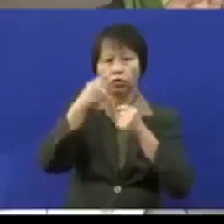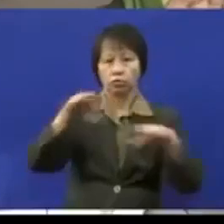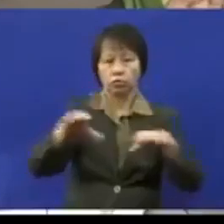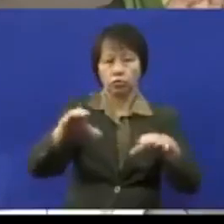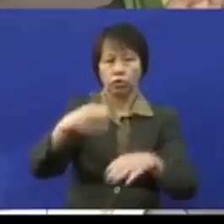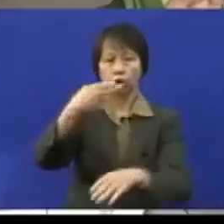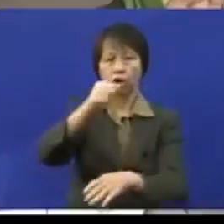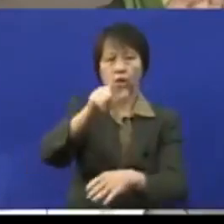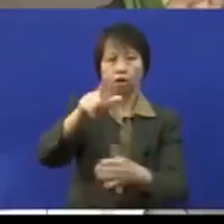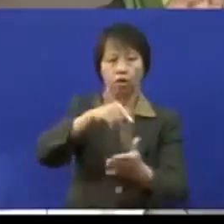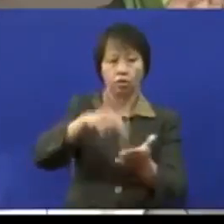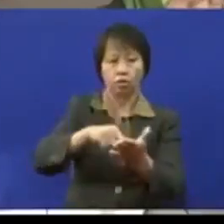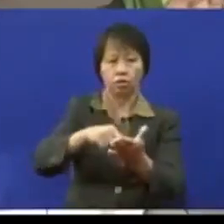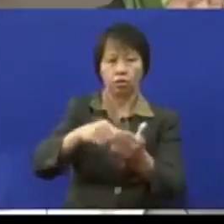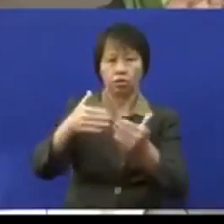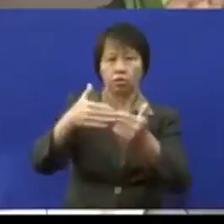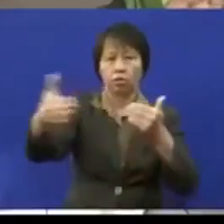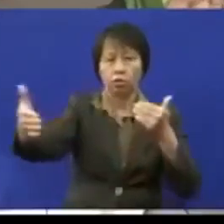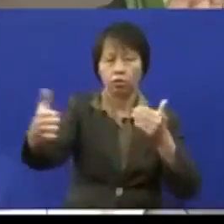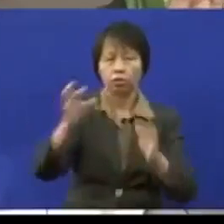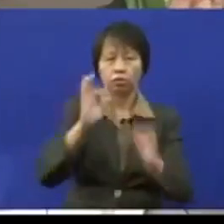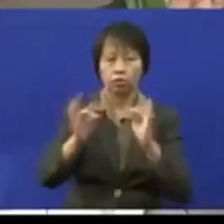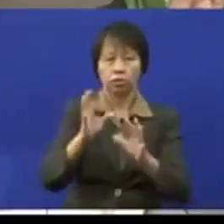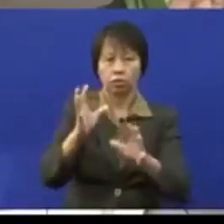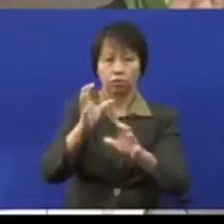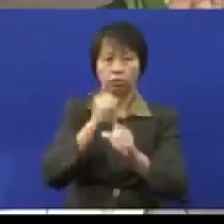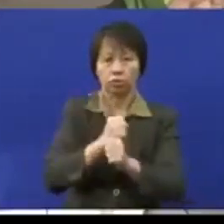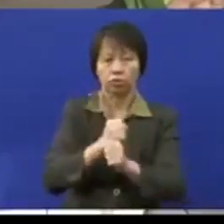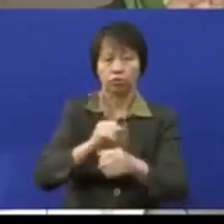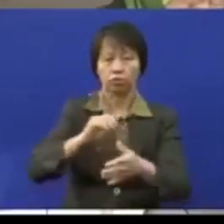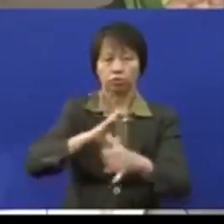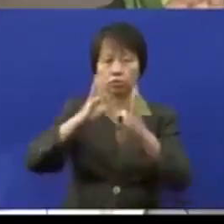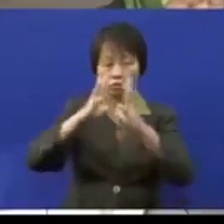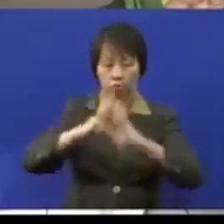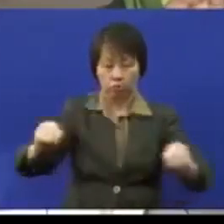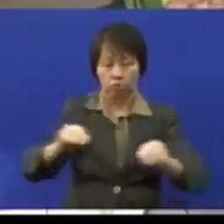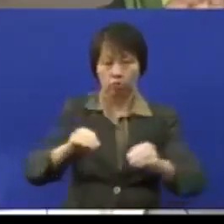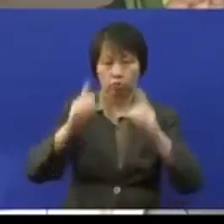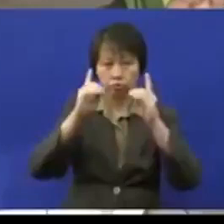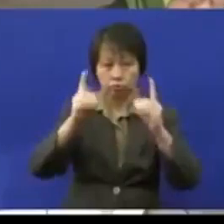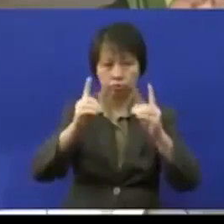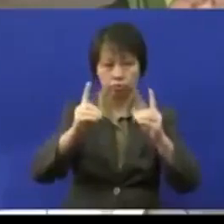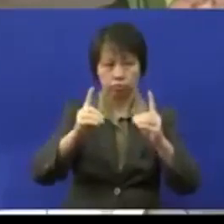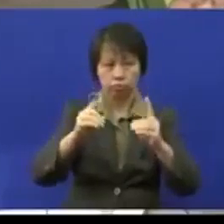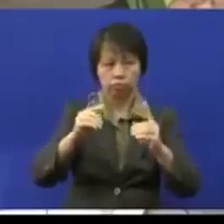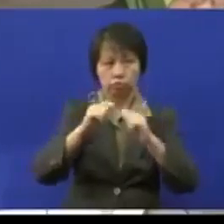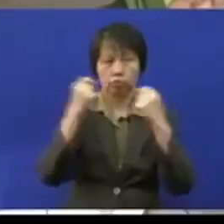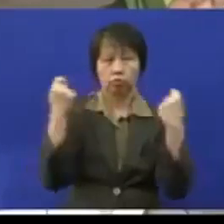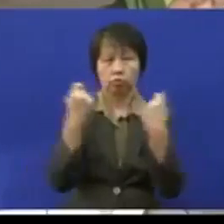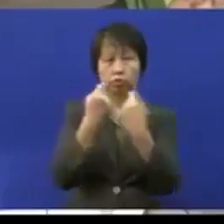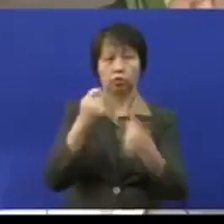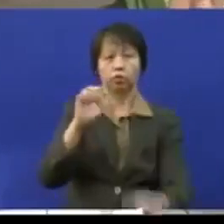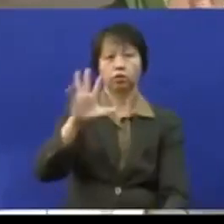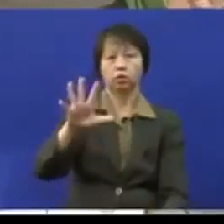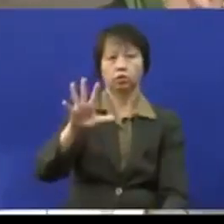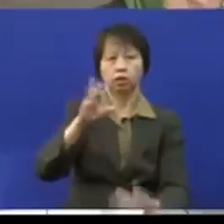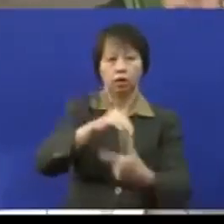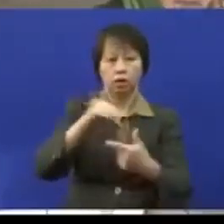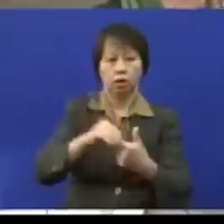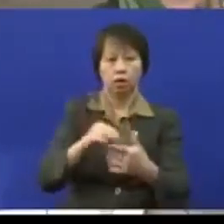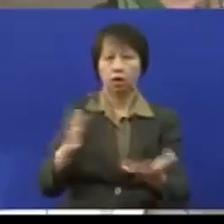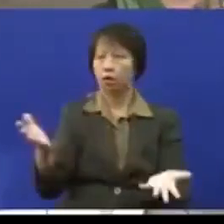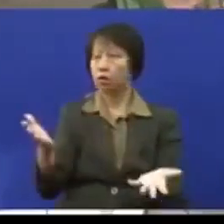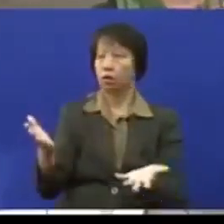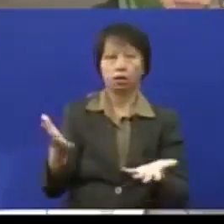perkara ini jauh lagi bila mana mereka ini dapat selesai pendidikan tingkatan 5 mereka tidak ataupun terkapal